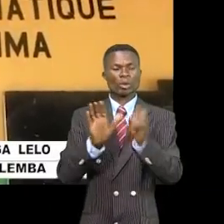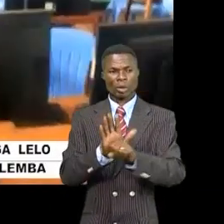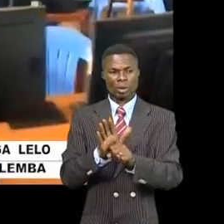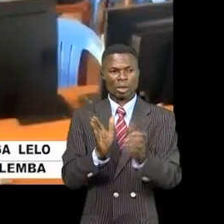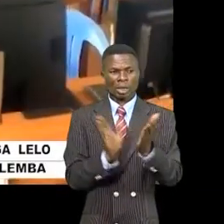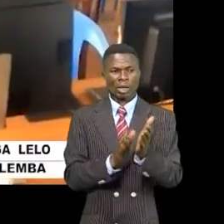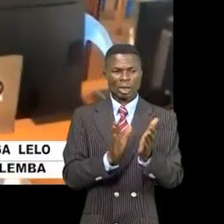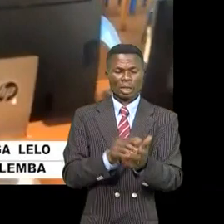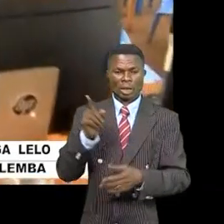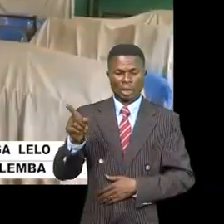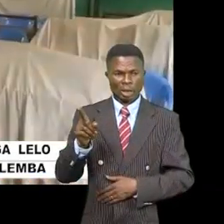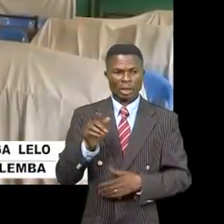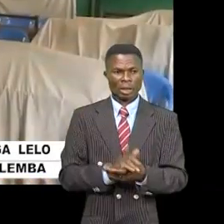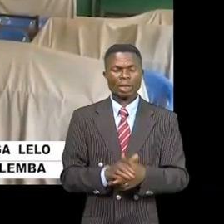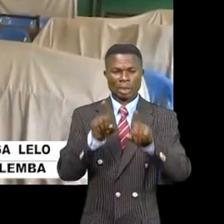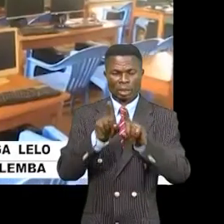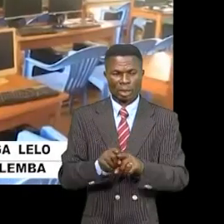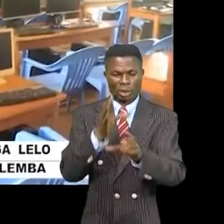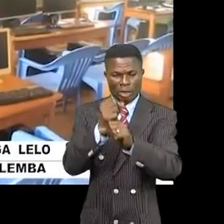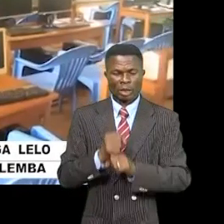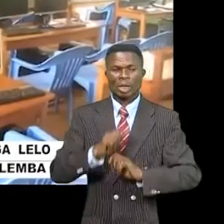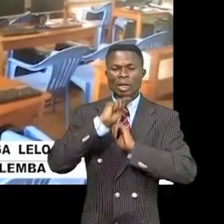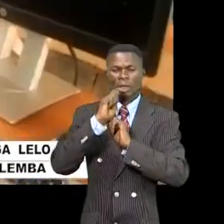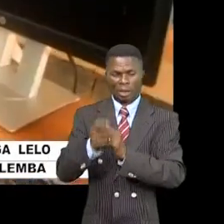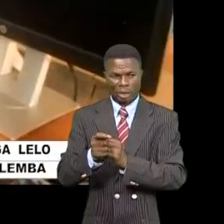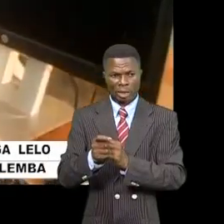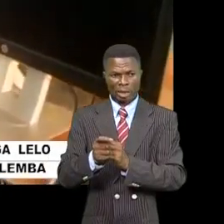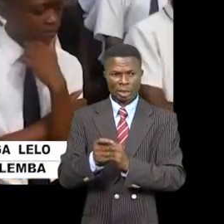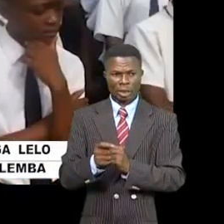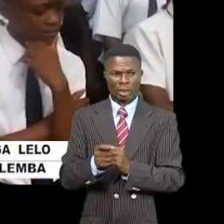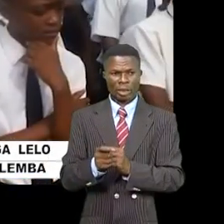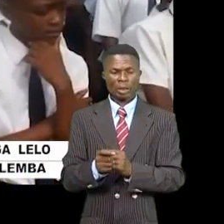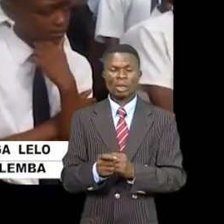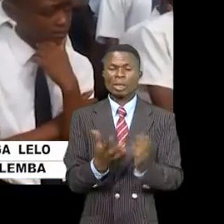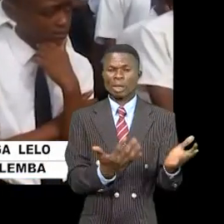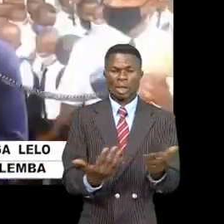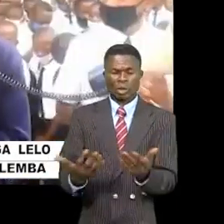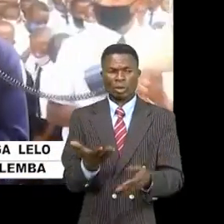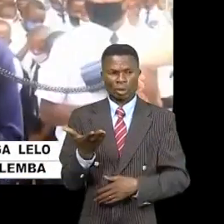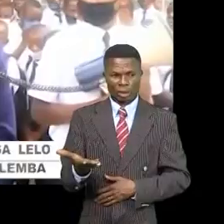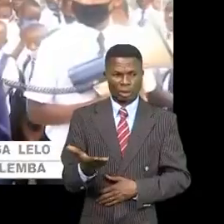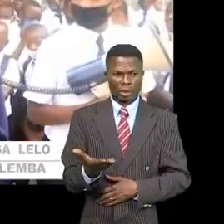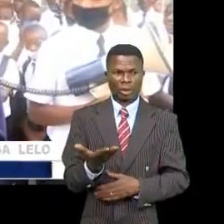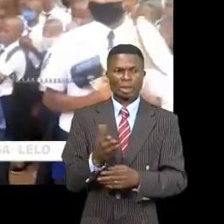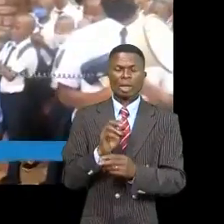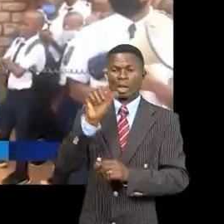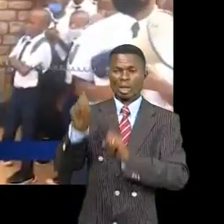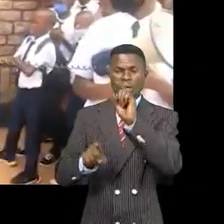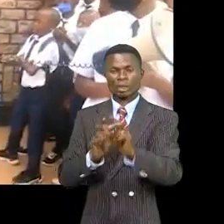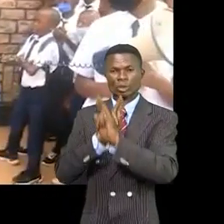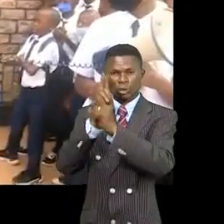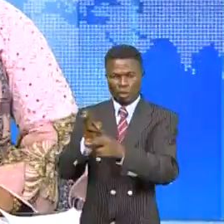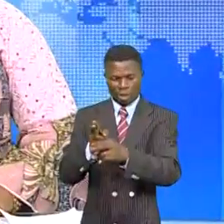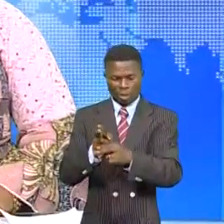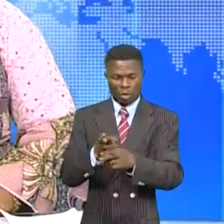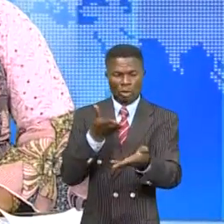épiscopale Saint-Pierre a aussi été dotée d'une salle informatique bien équipée question de répondre à l'ère des